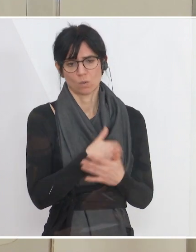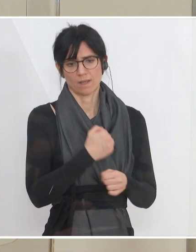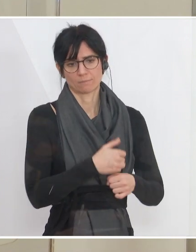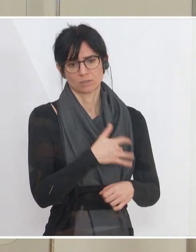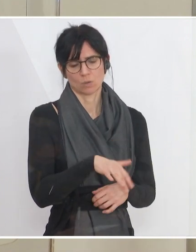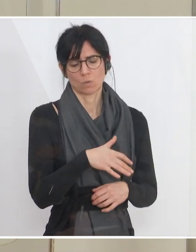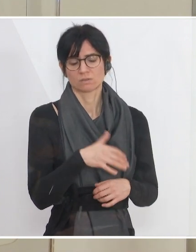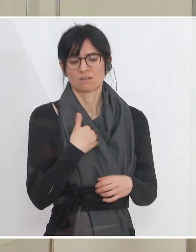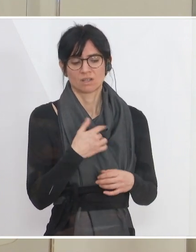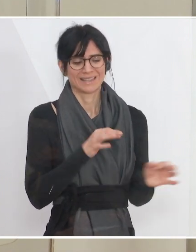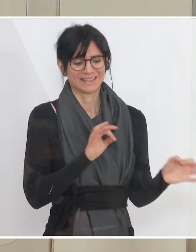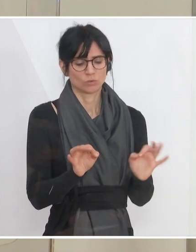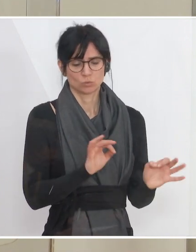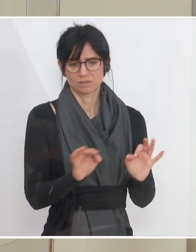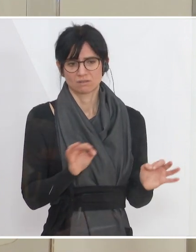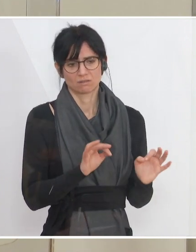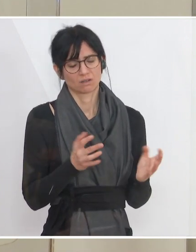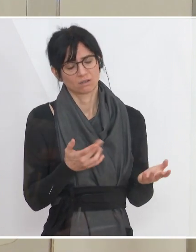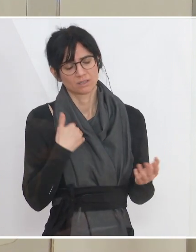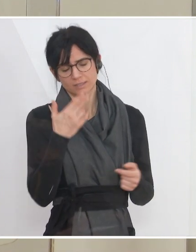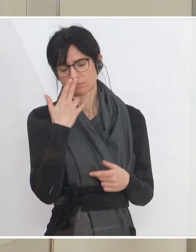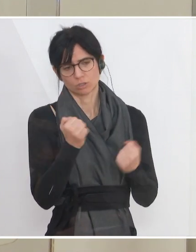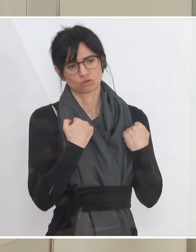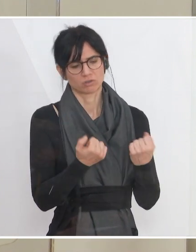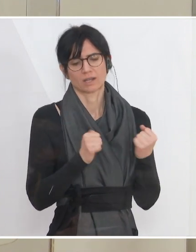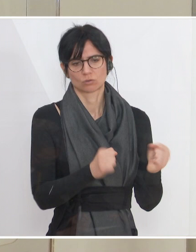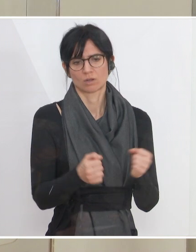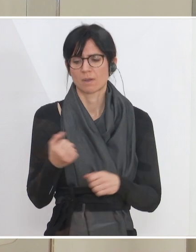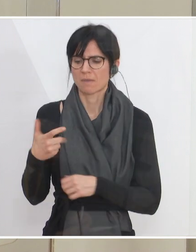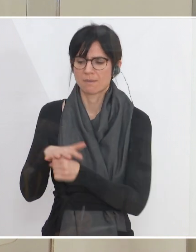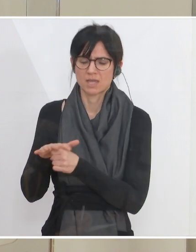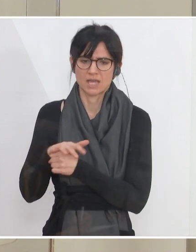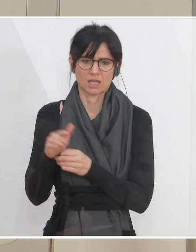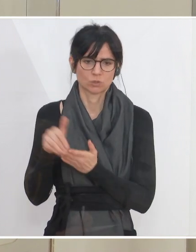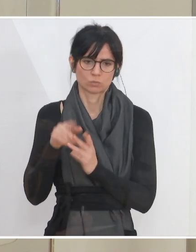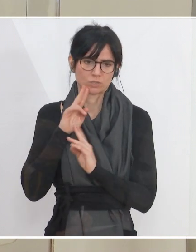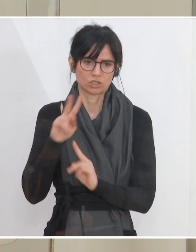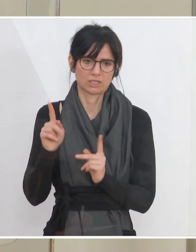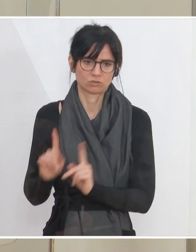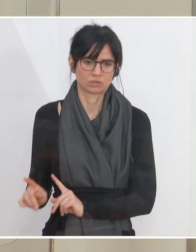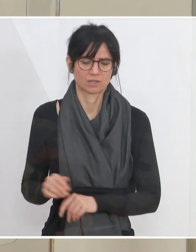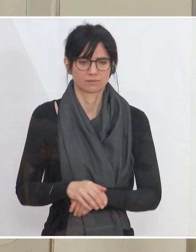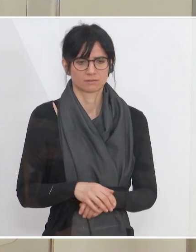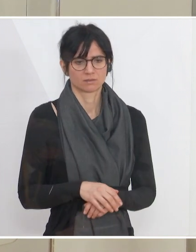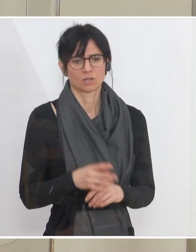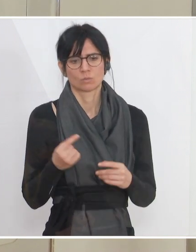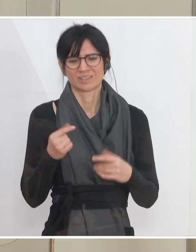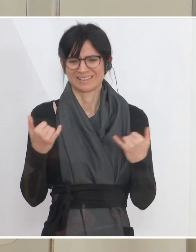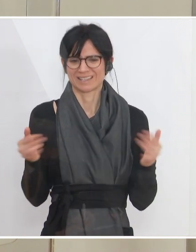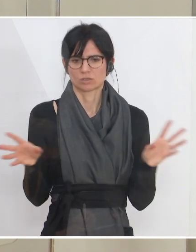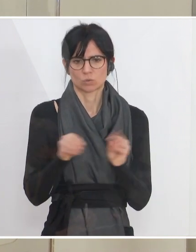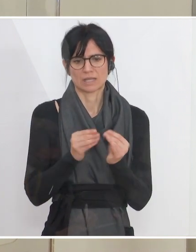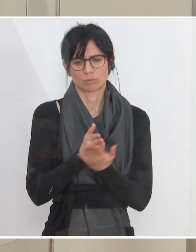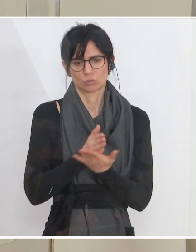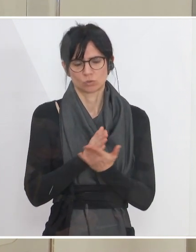Industrie, gibt es eine starke Dynamik. In anderen Bereichen ist diese Dynamik noch nicht gegeben. Und das ist jetzt sozusagen der Durchschnitt dieser Entwicklung.